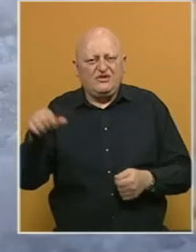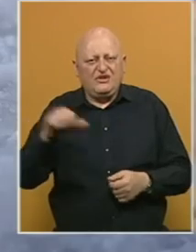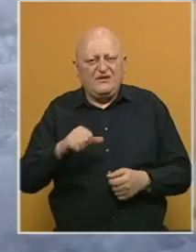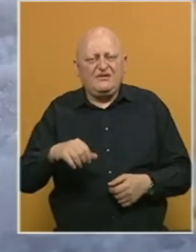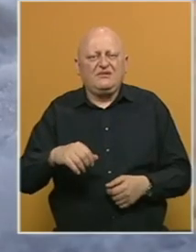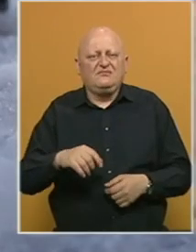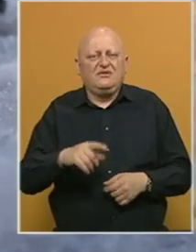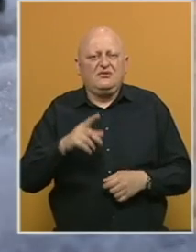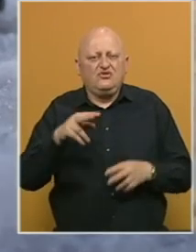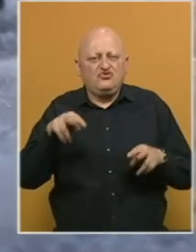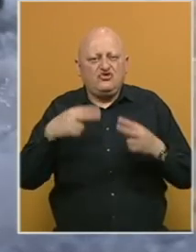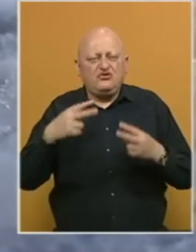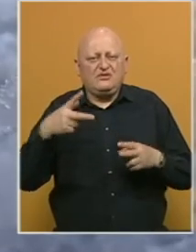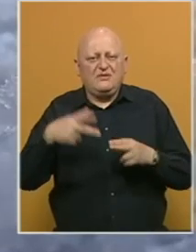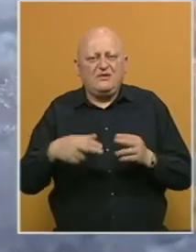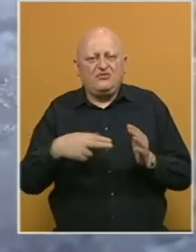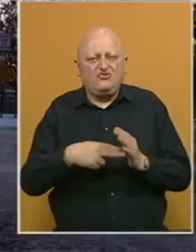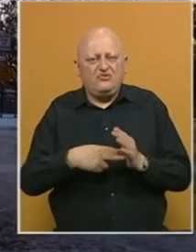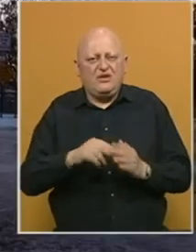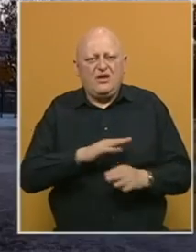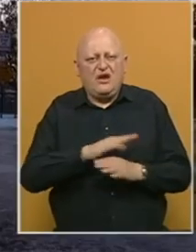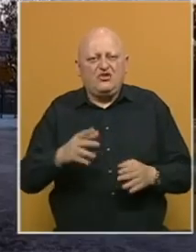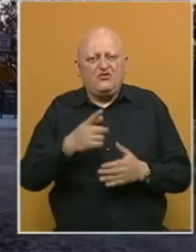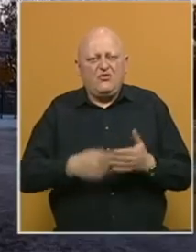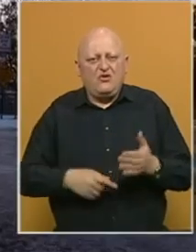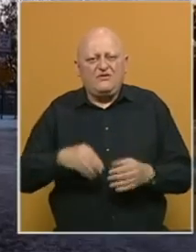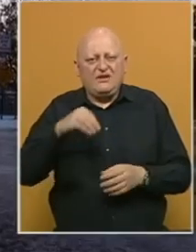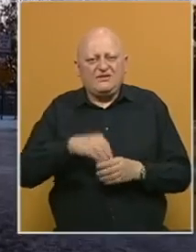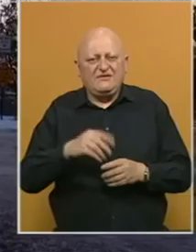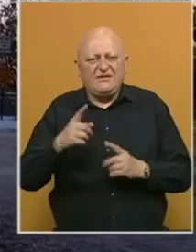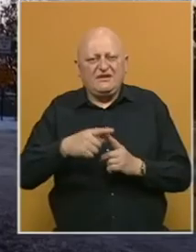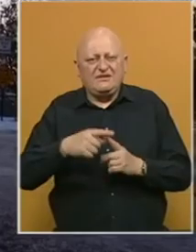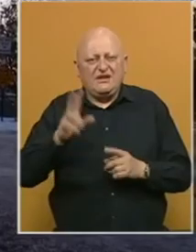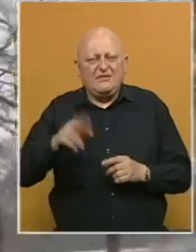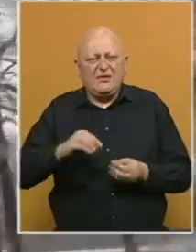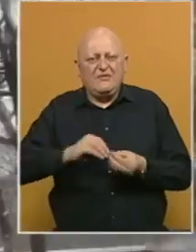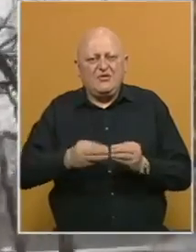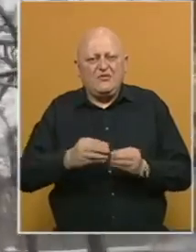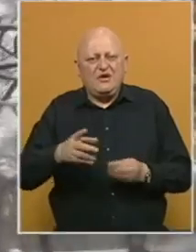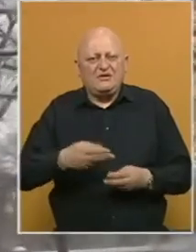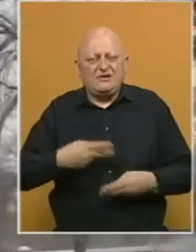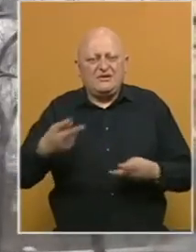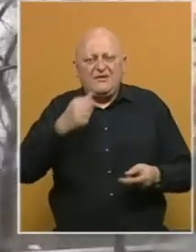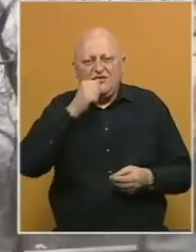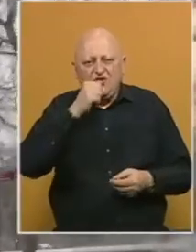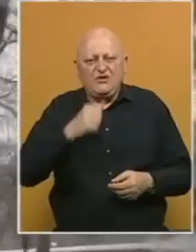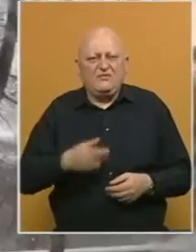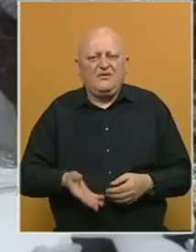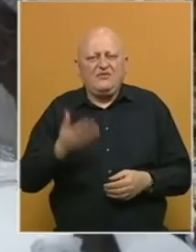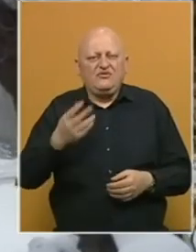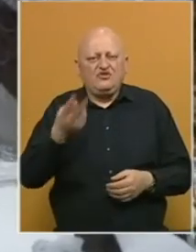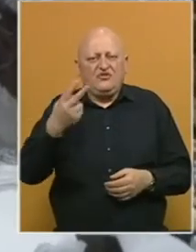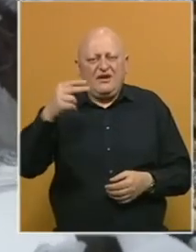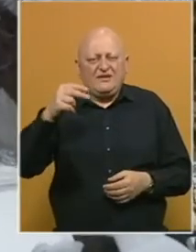proizveđača nafte i gasa, su očuli su se s prekidom struje, a gotovo polovina stanovnika Teksasa imala je problema i sa snadbijevanjem vodom.